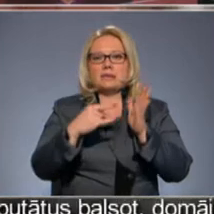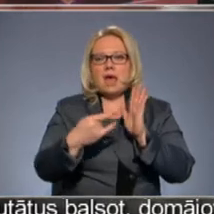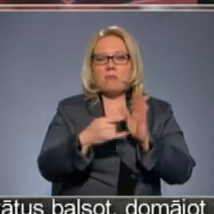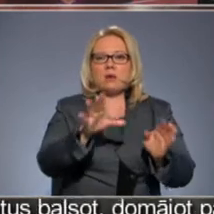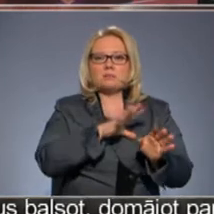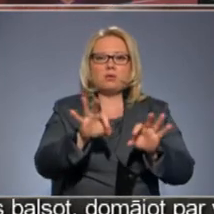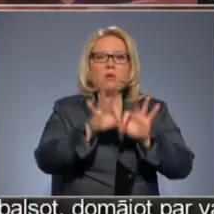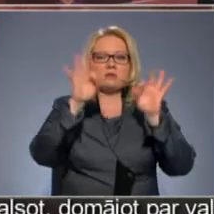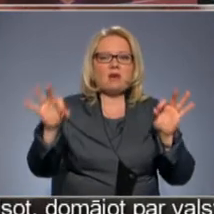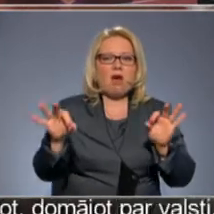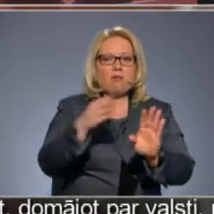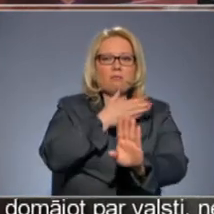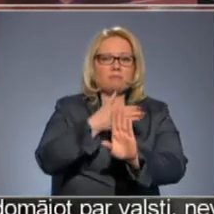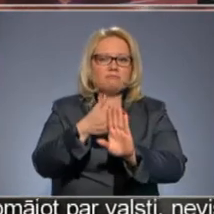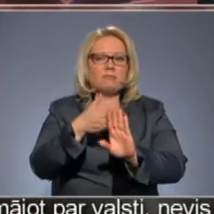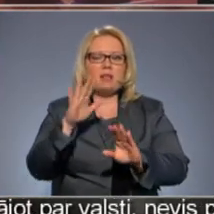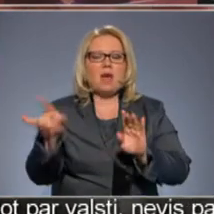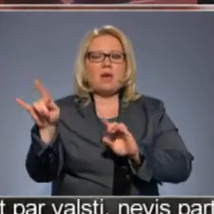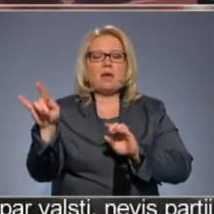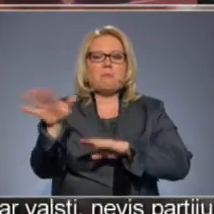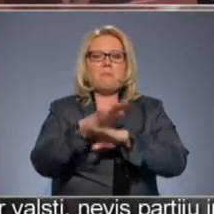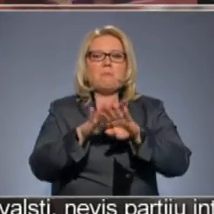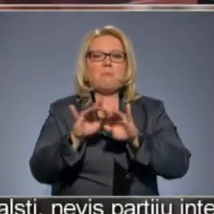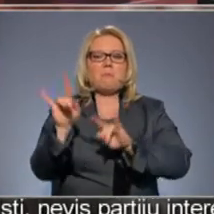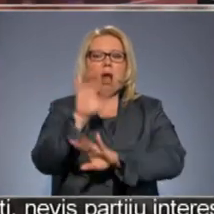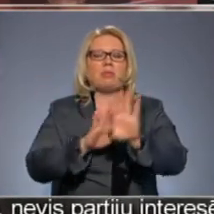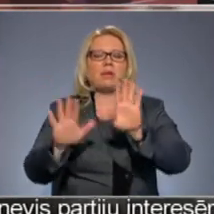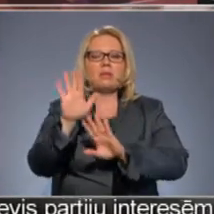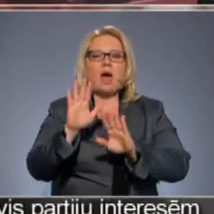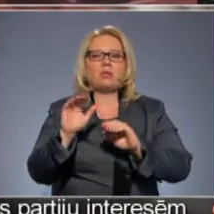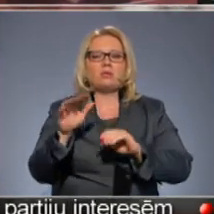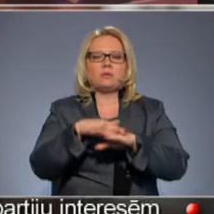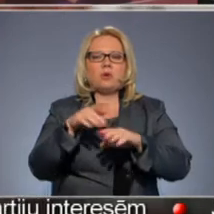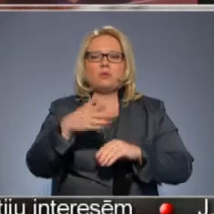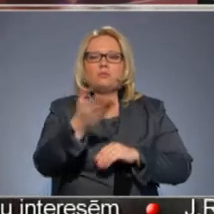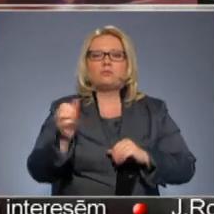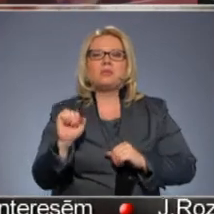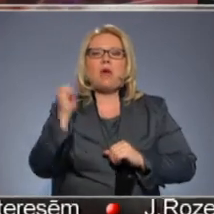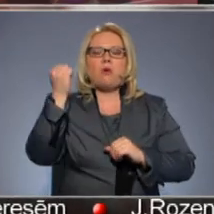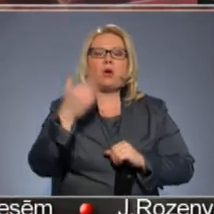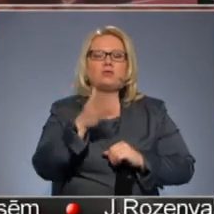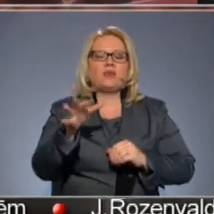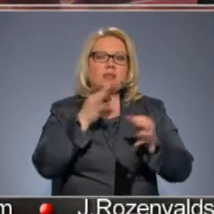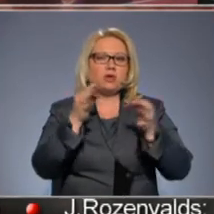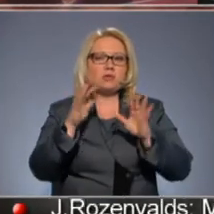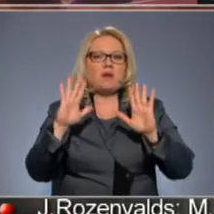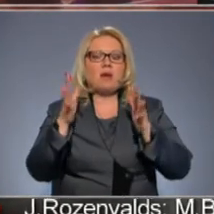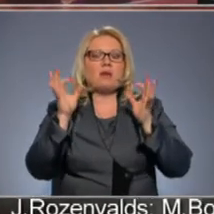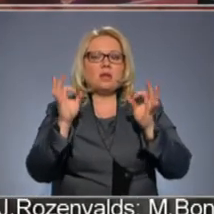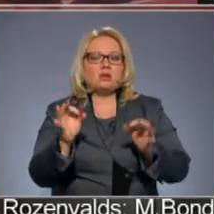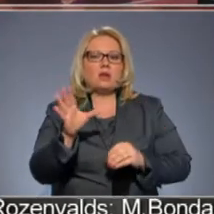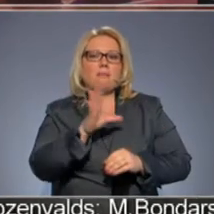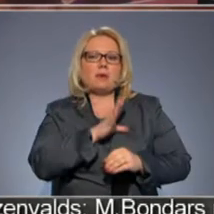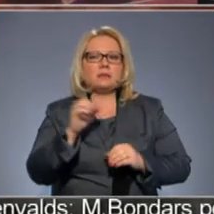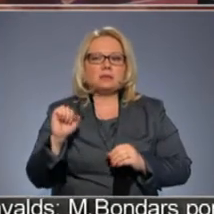bijusi no sākta gala izveidota, lai maldinātu sabiedrību no sērijas rekujums demokrātiju jūs varējāt diskutēt, vai arī tiešām tas būs